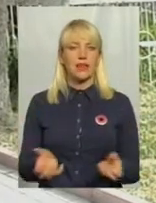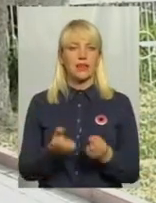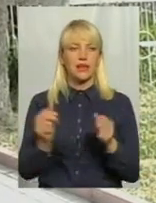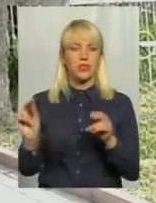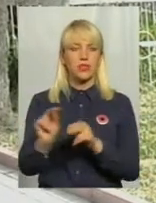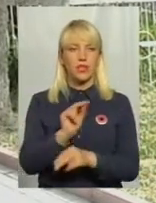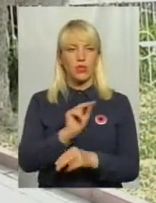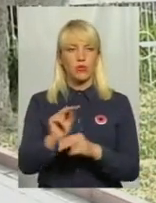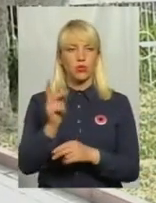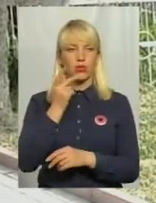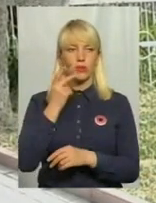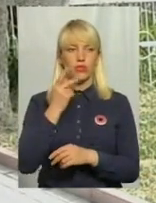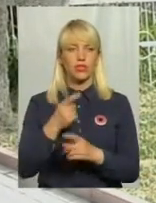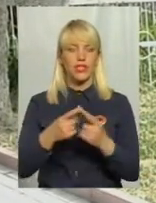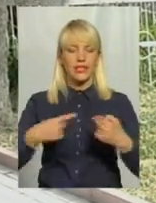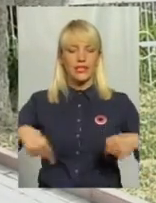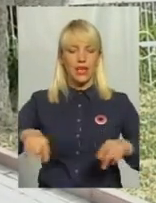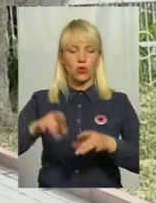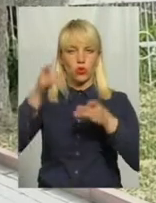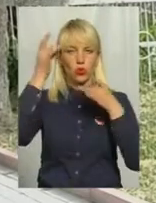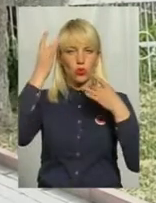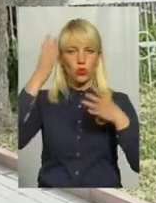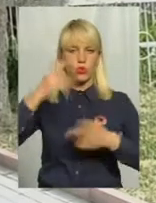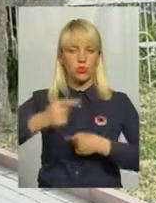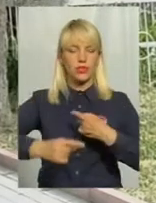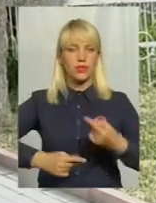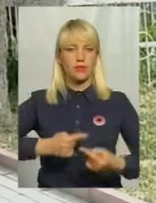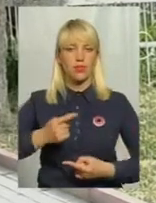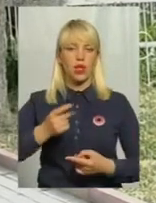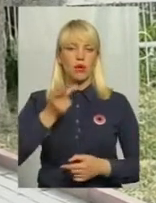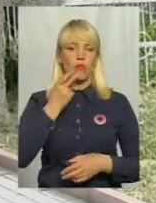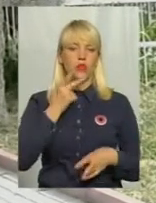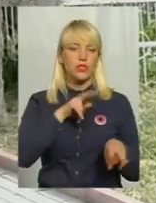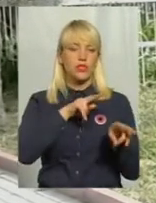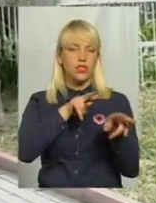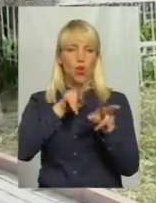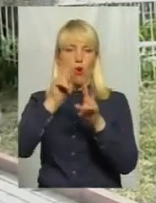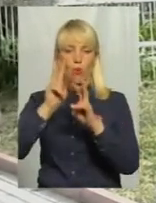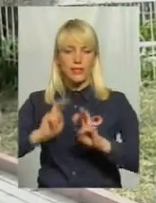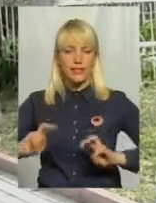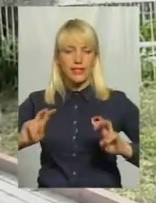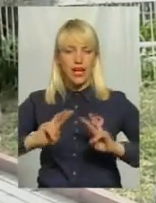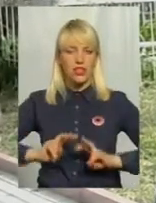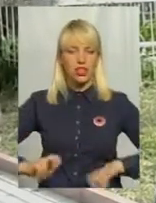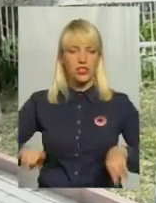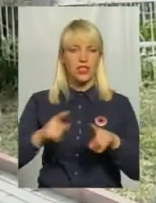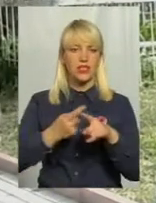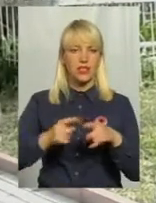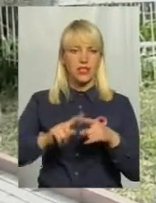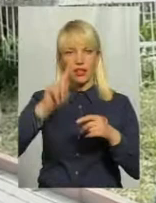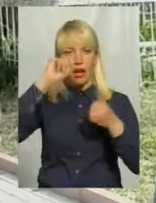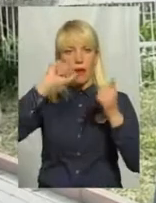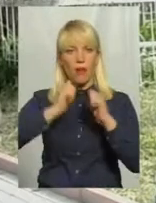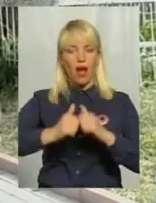ремонтуються, сектором охорони культурної спадщини постійно ведуться обстеження цих пам'яток місцевого